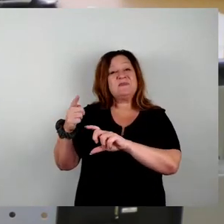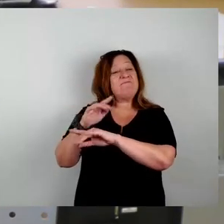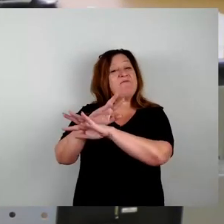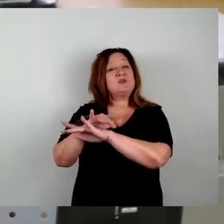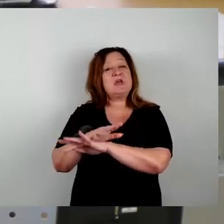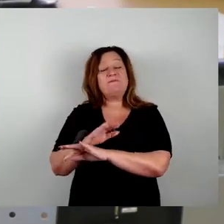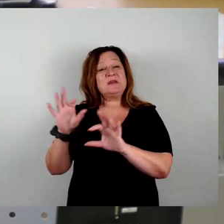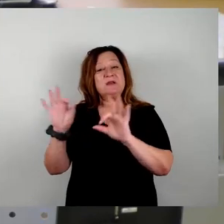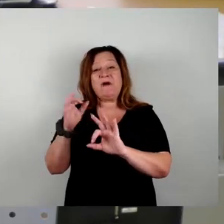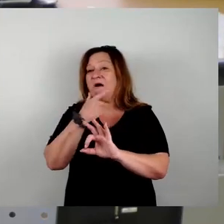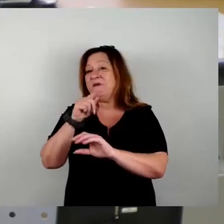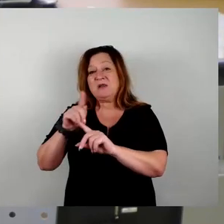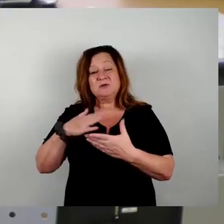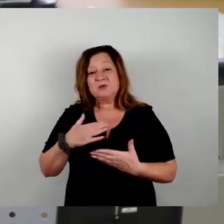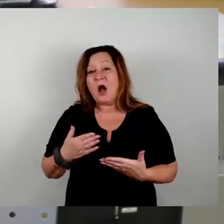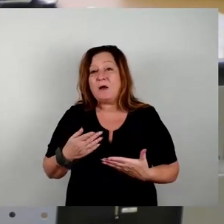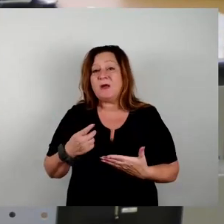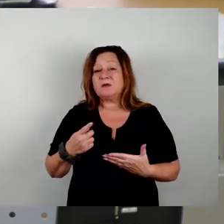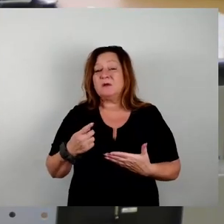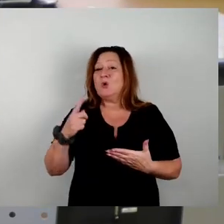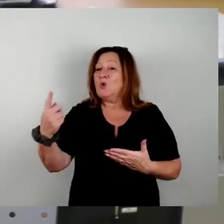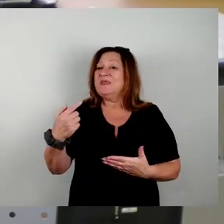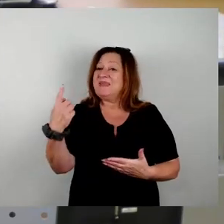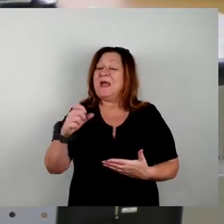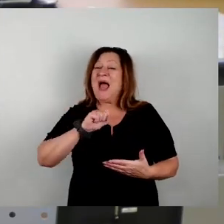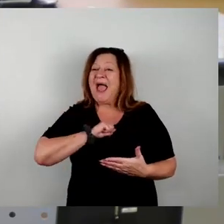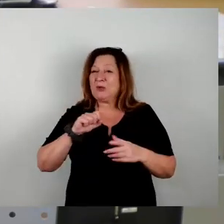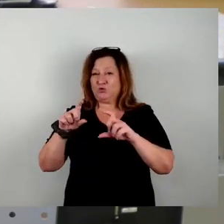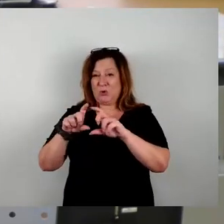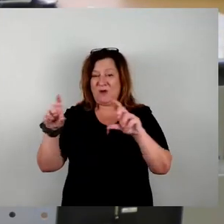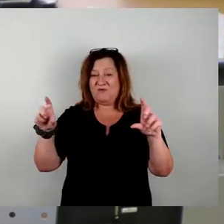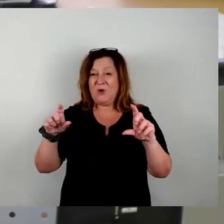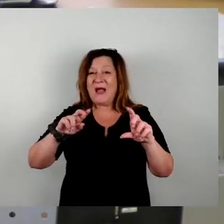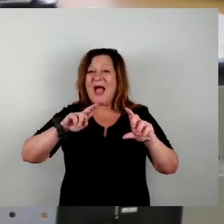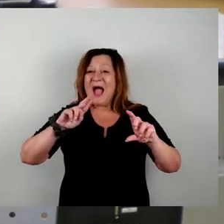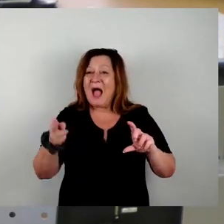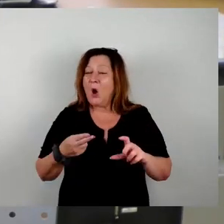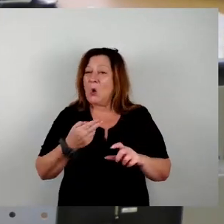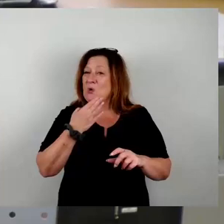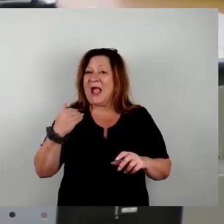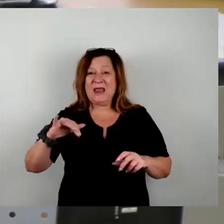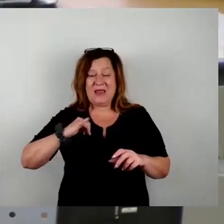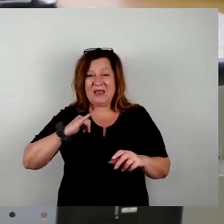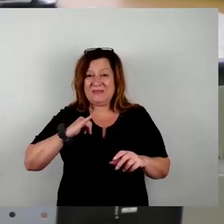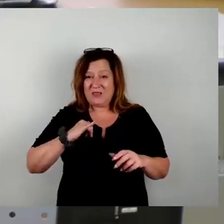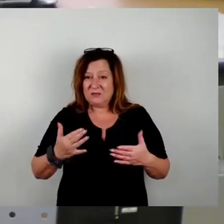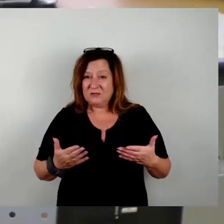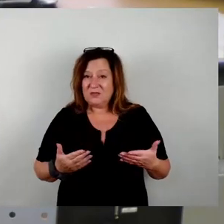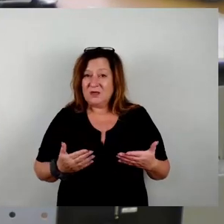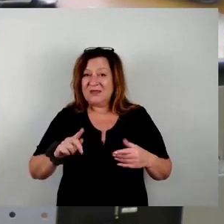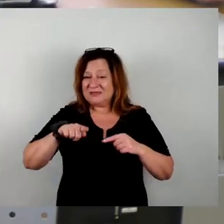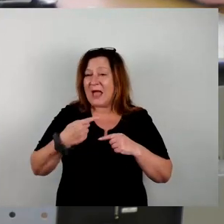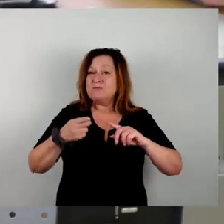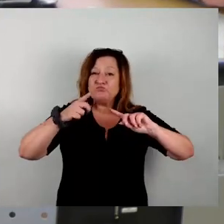Haupteigentümer des Unternehmens eben auch kein Interesse haben können, dann muss irgendwie